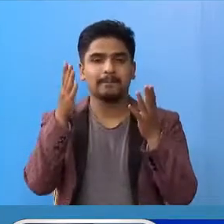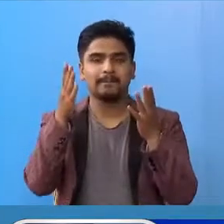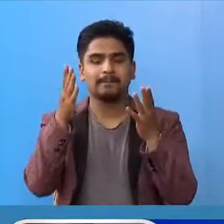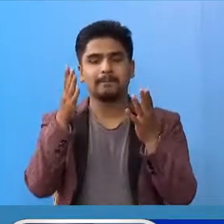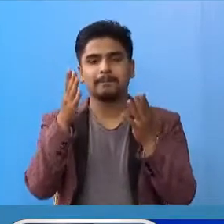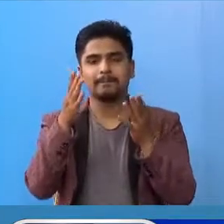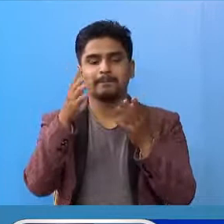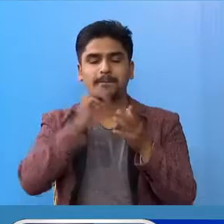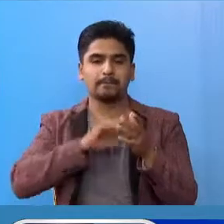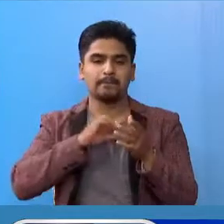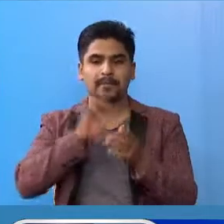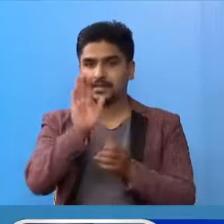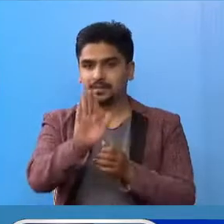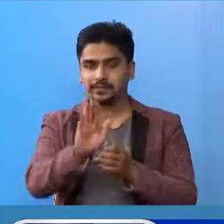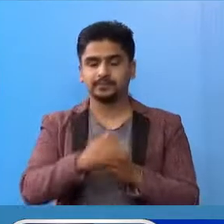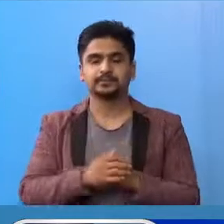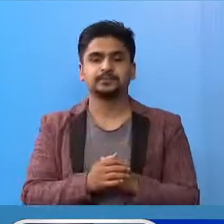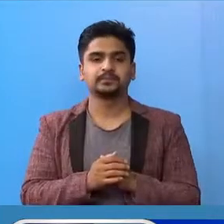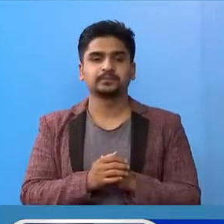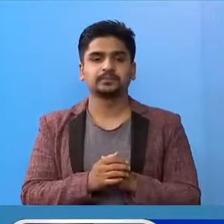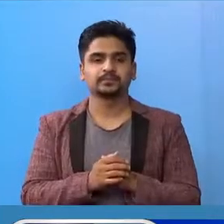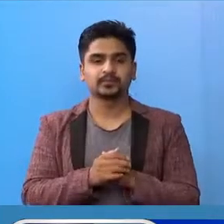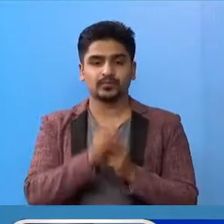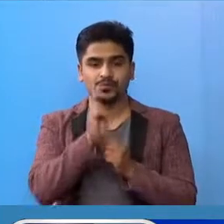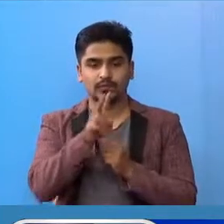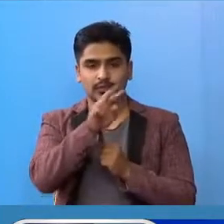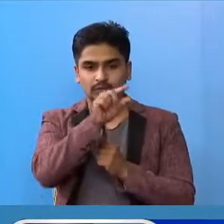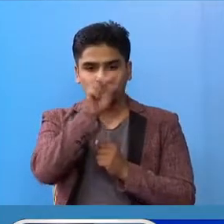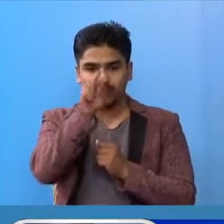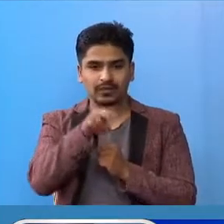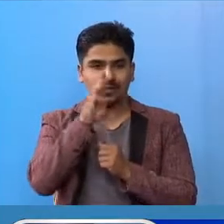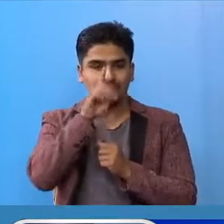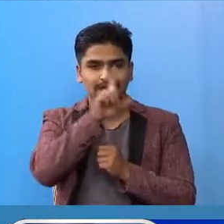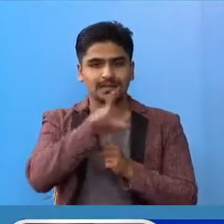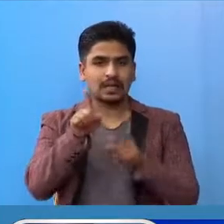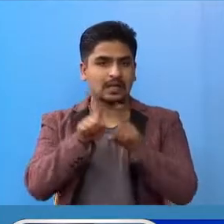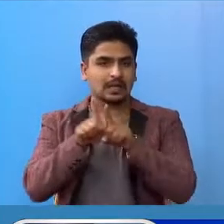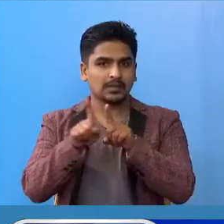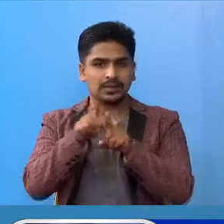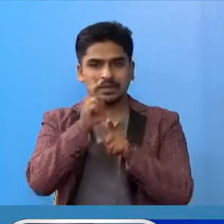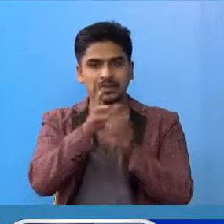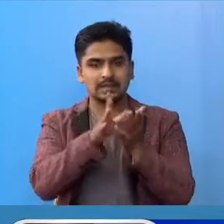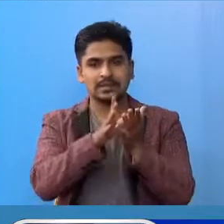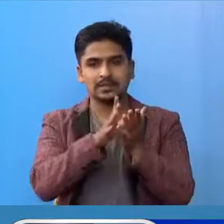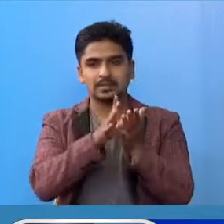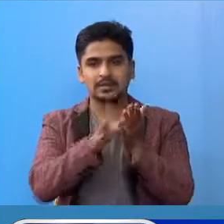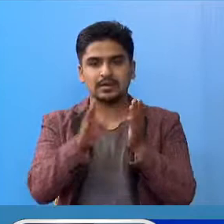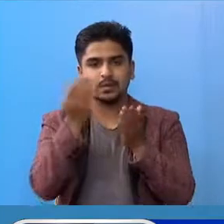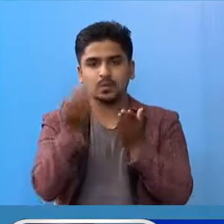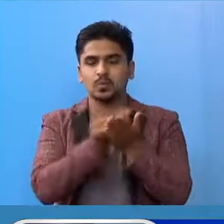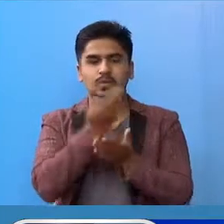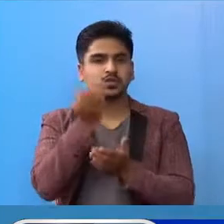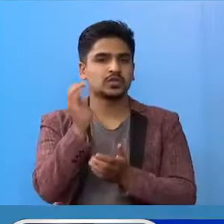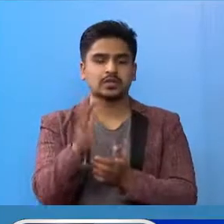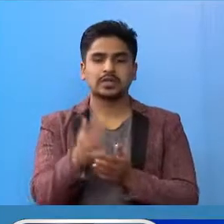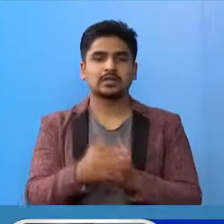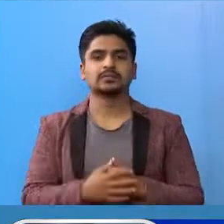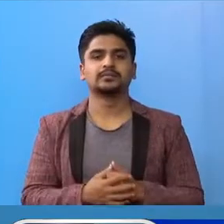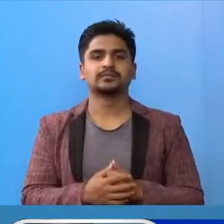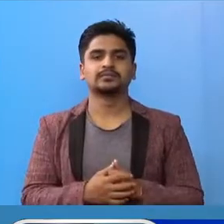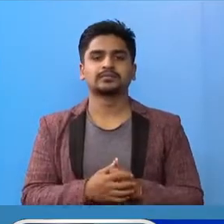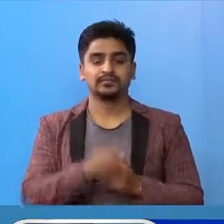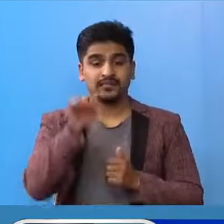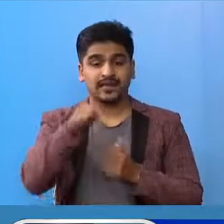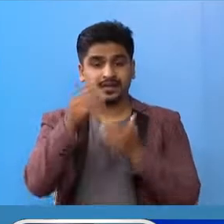चपेटा मां परेको चा। एस संदर्वमां नेपाल पनी एस वाटा अच्छुतो रहना साकेको चाहिना।